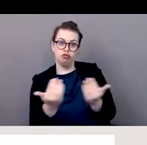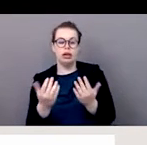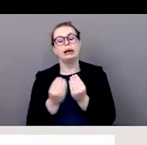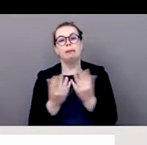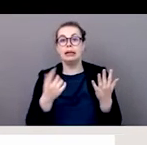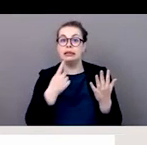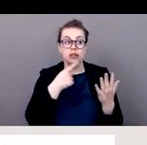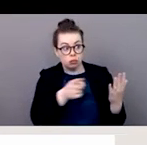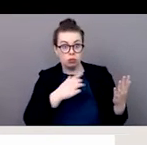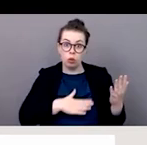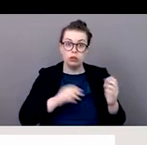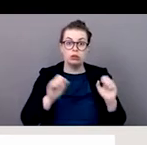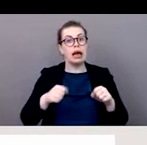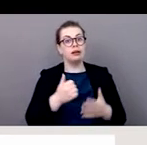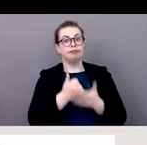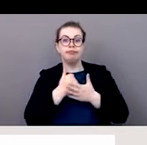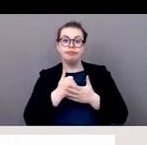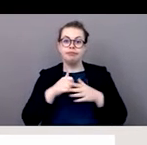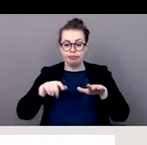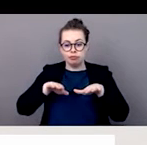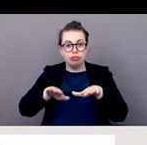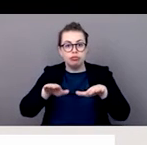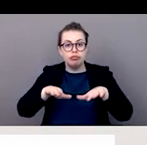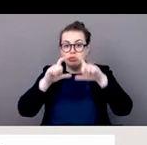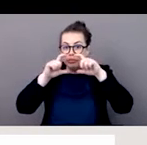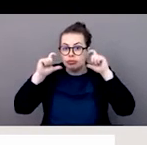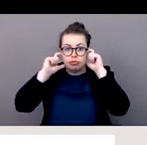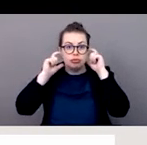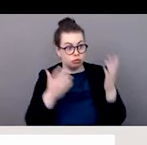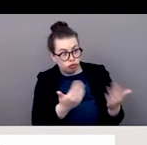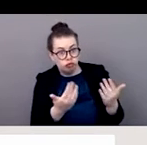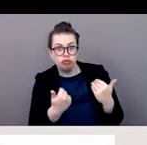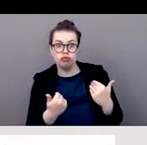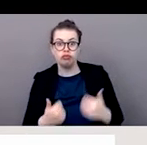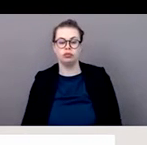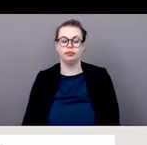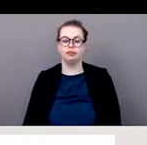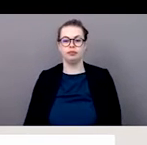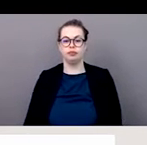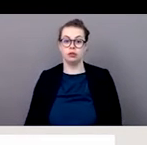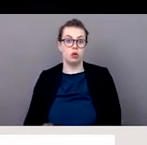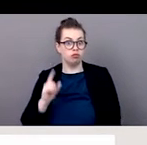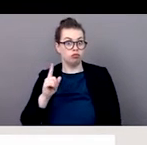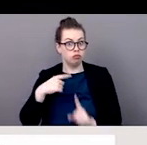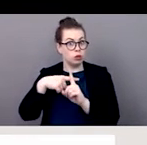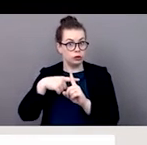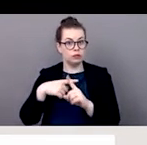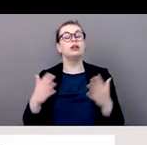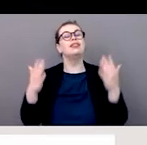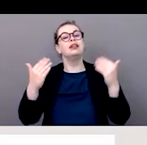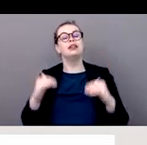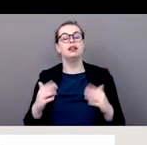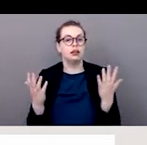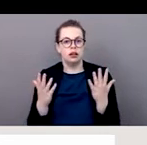plusieurs aussi personnes sont en train de travailler dans le cadre des pays aussi. Nous avons remarqué aussi que il y cette continuation des